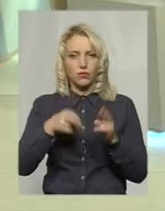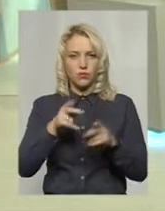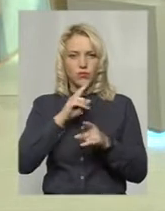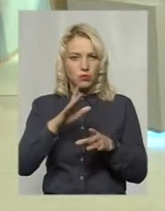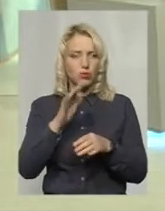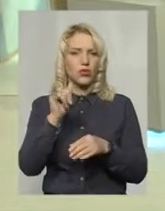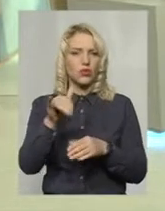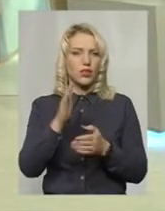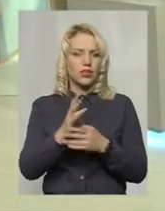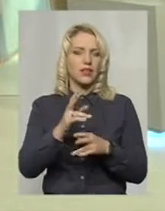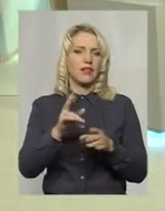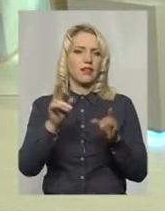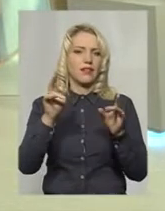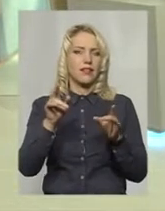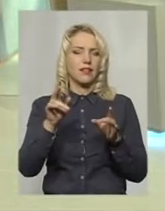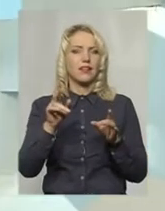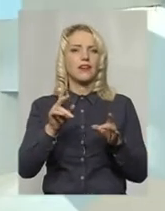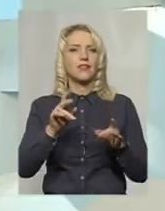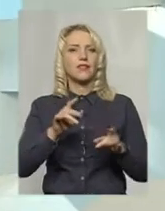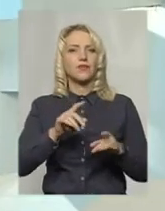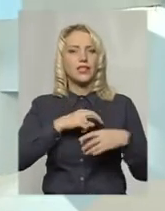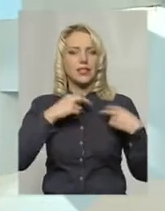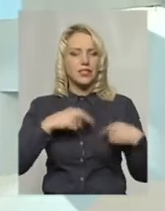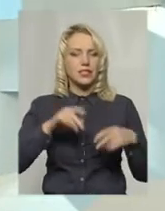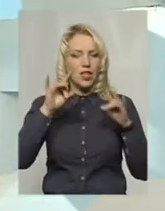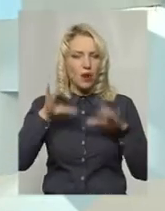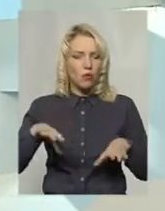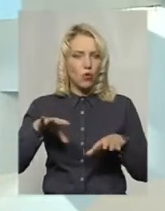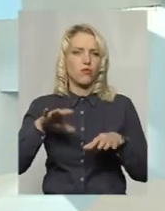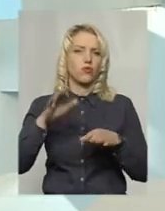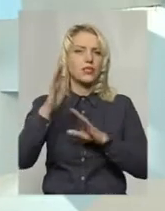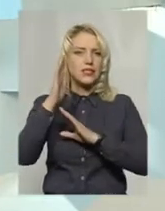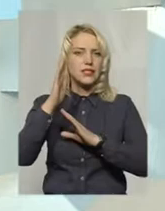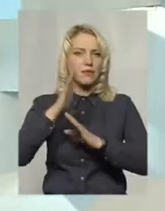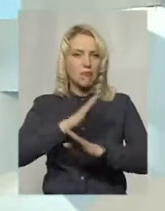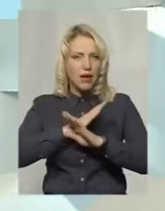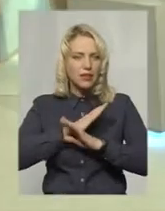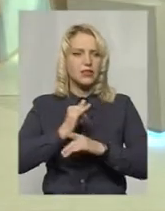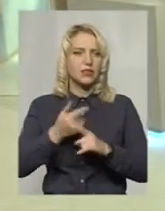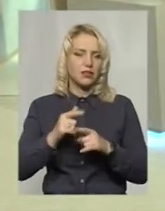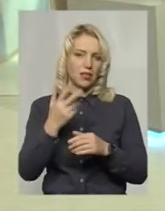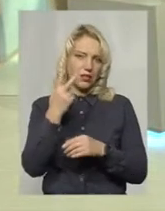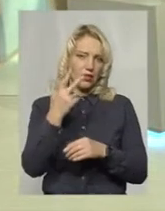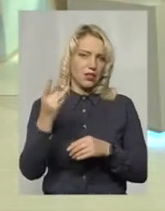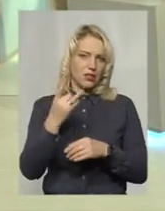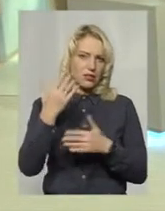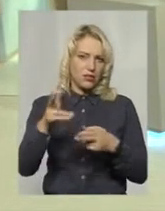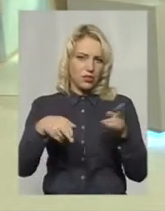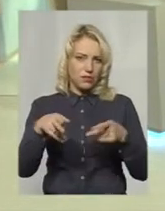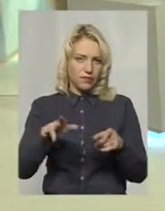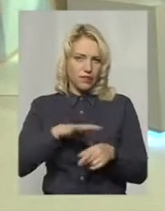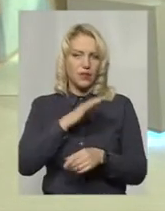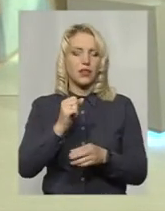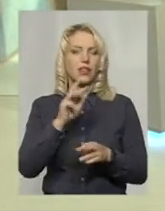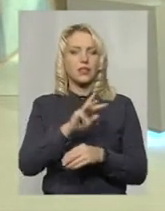великий ризик криптової смерті. Ми на сьогоднішній день виконали три такі втручання. На сайті Міністерства охорони